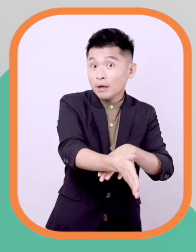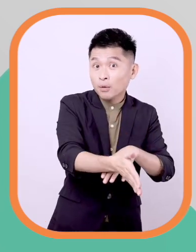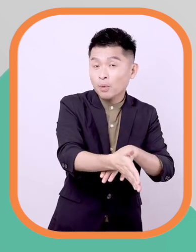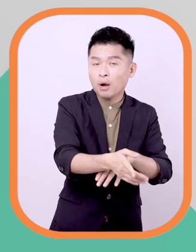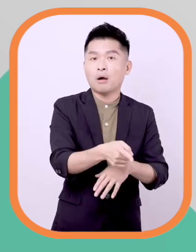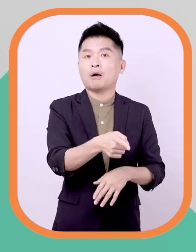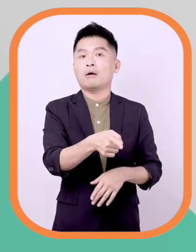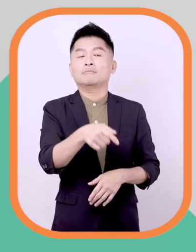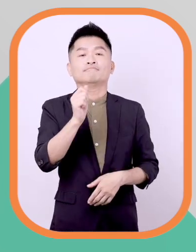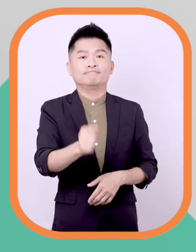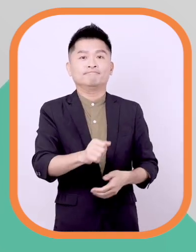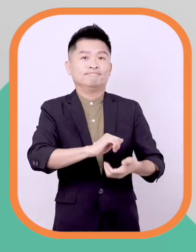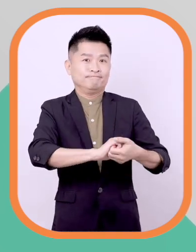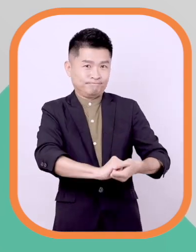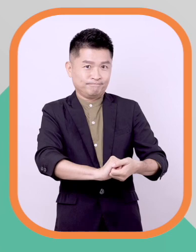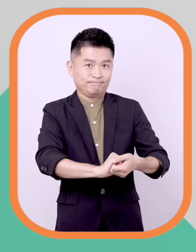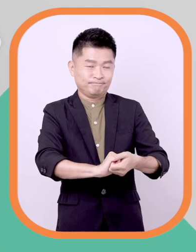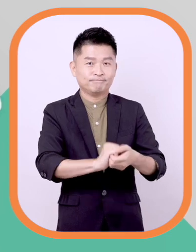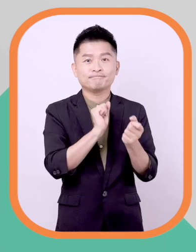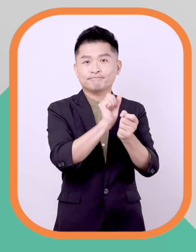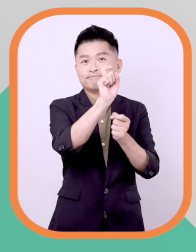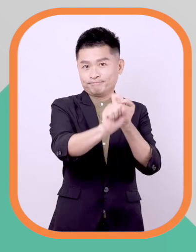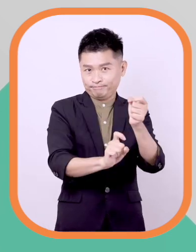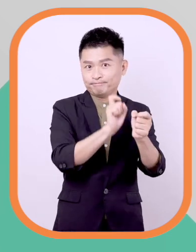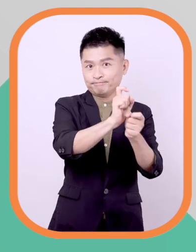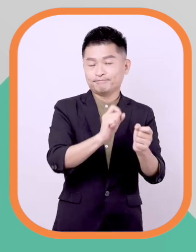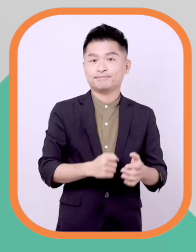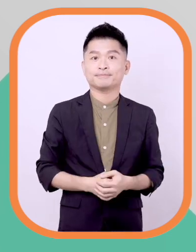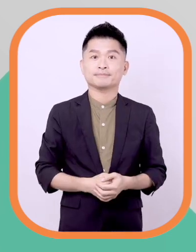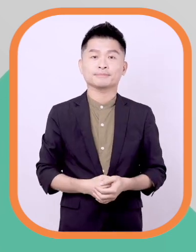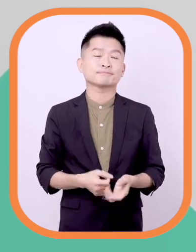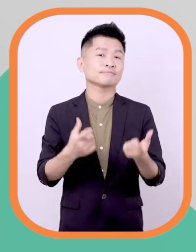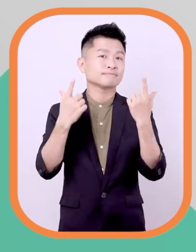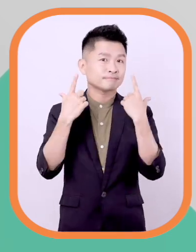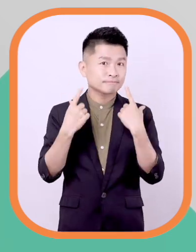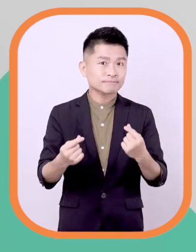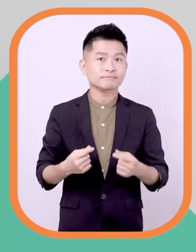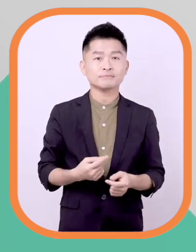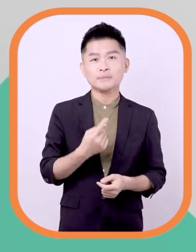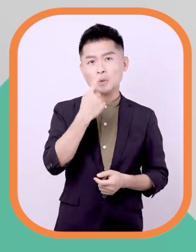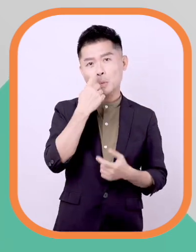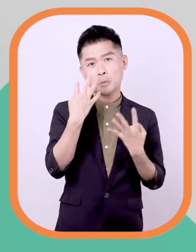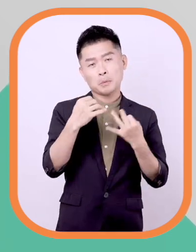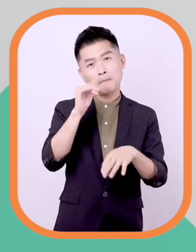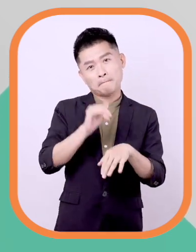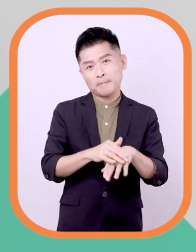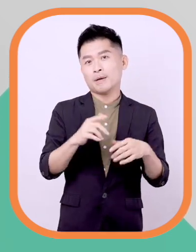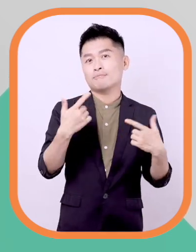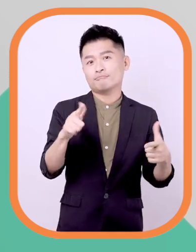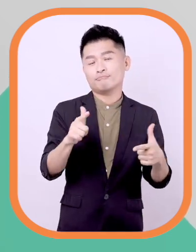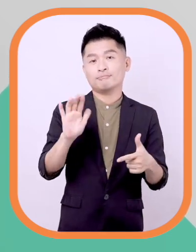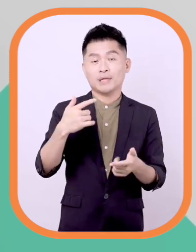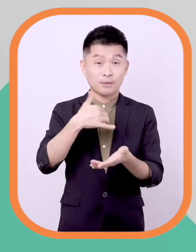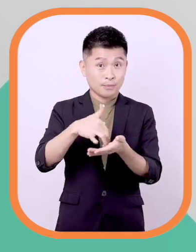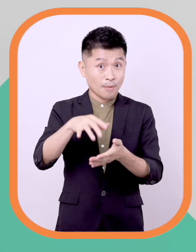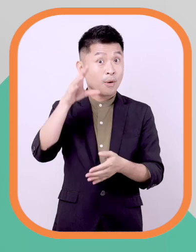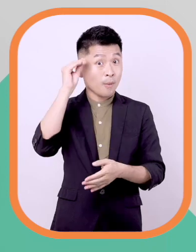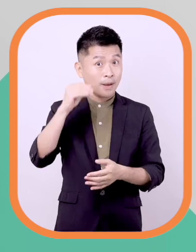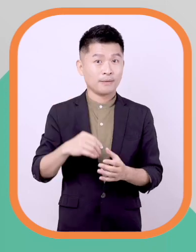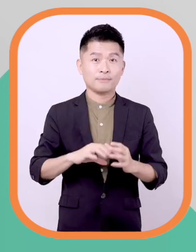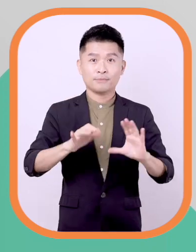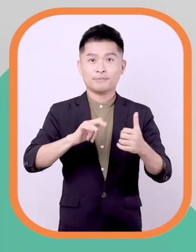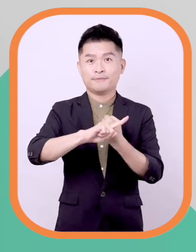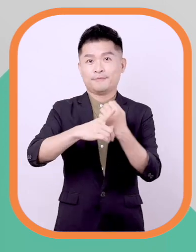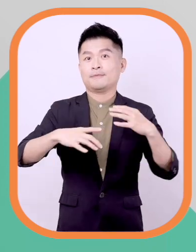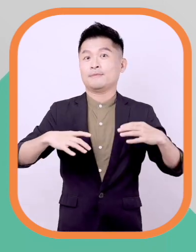这样子以后10年有过半数就会判处10年有期徒刑原来如此虽然我不是数学家但我也知道